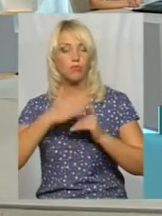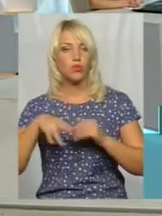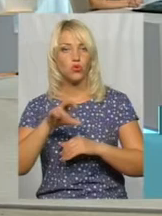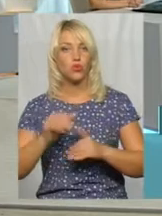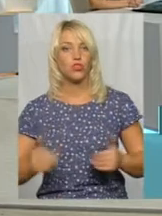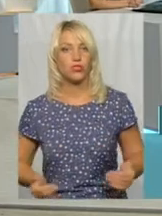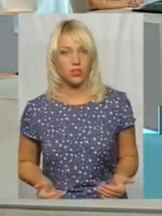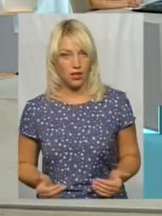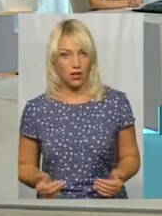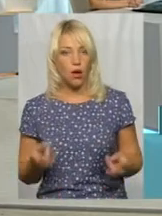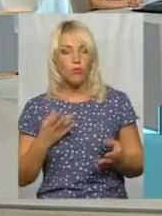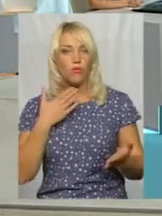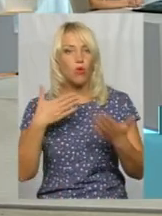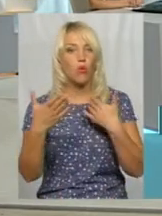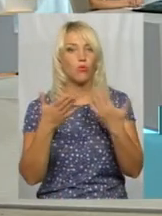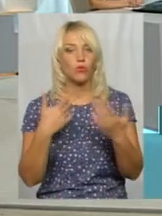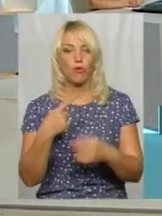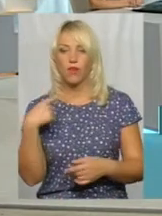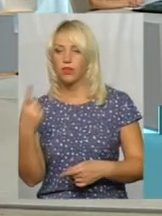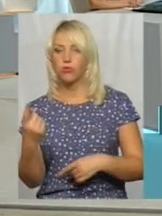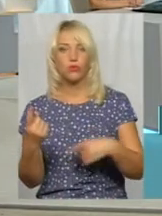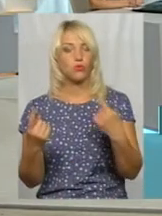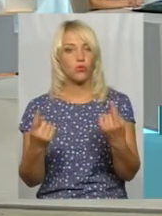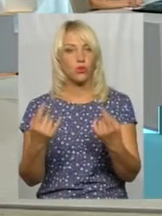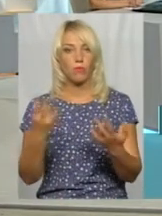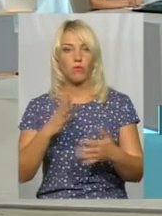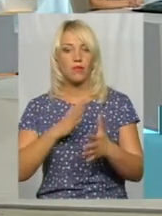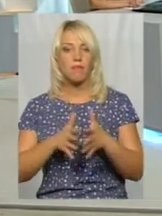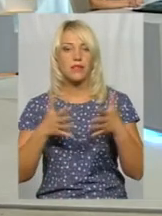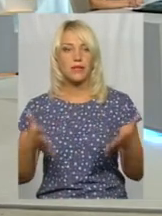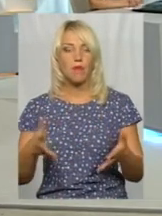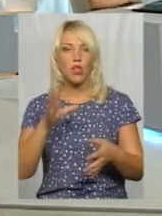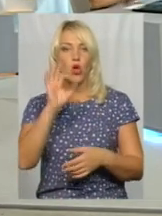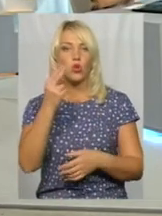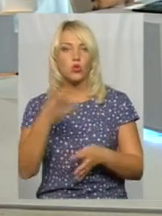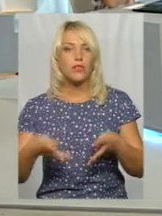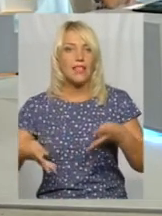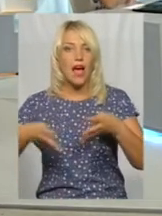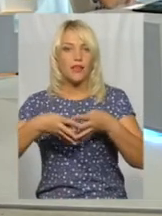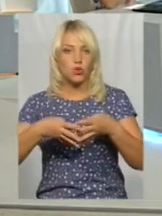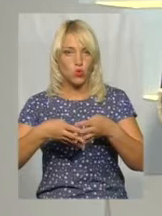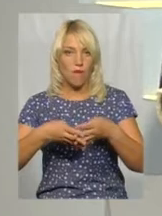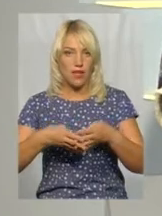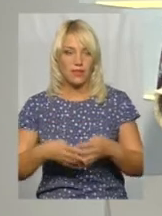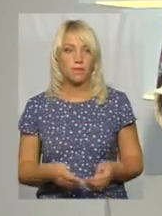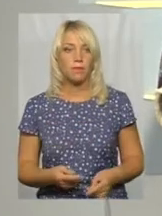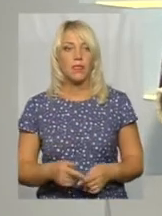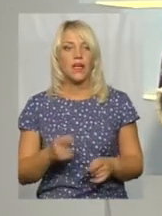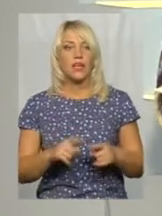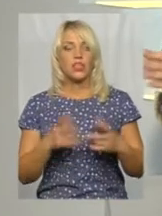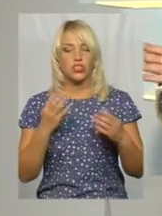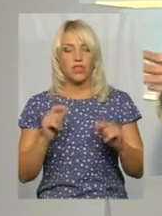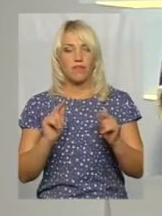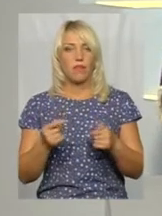життя, мають комунікувати один з одним і максимально бути соціалізовані. Пане Іване, але НУШ вимагає ще